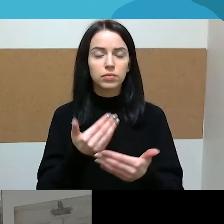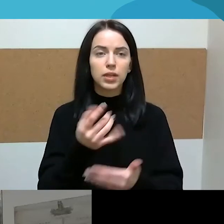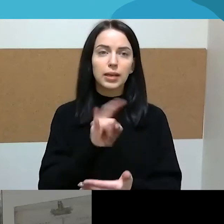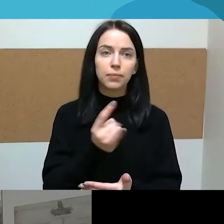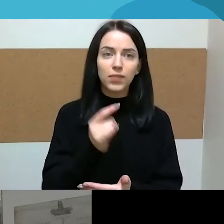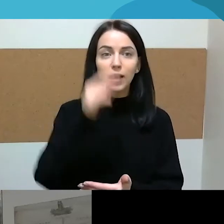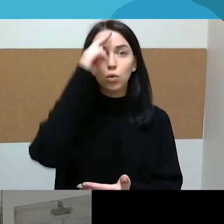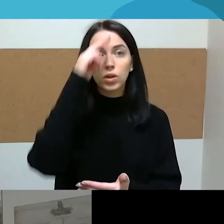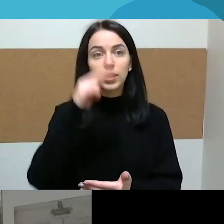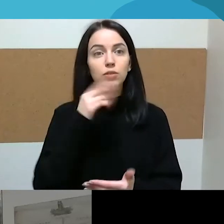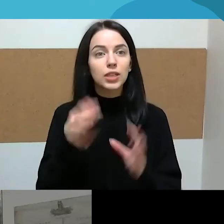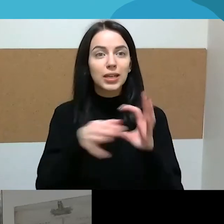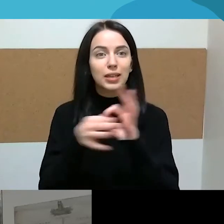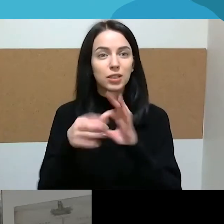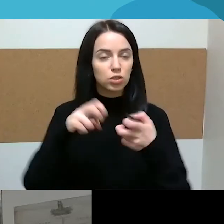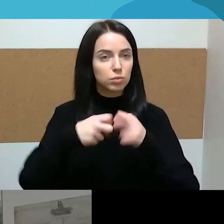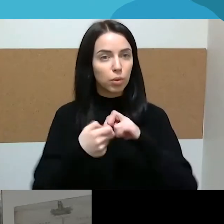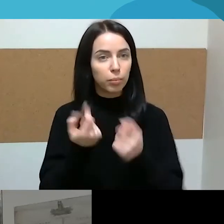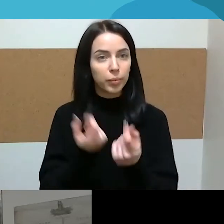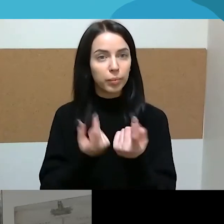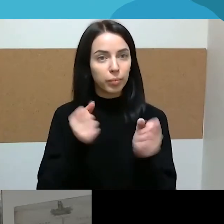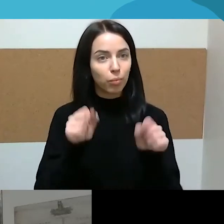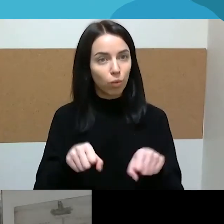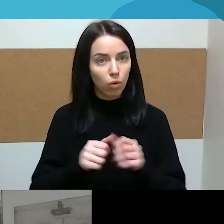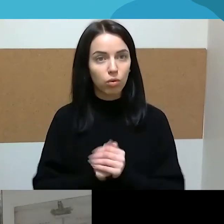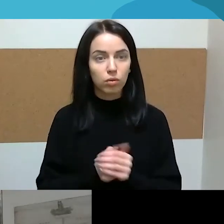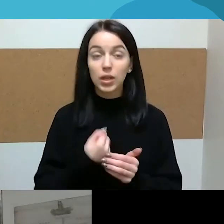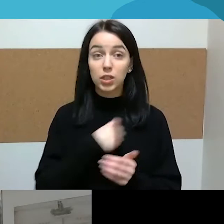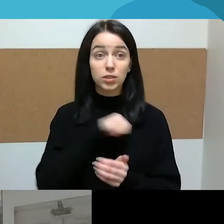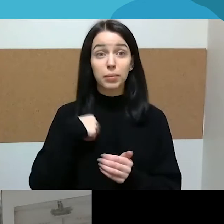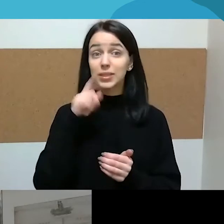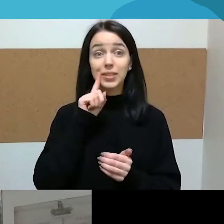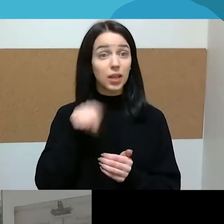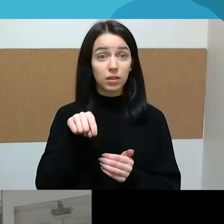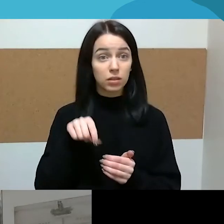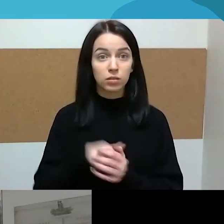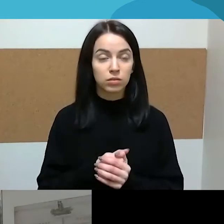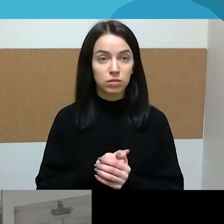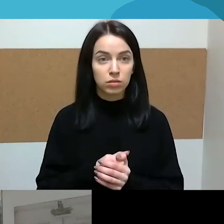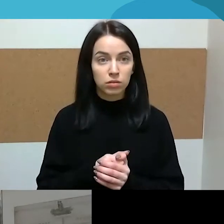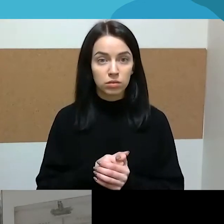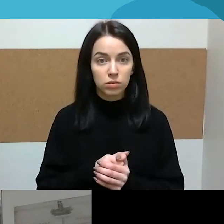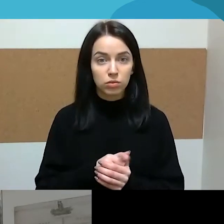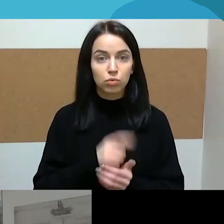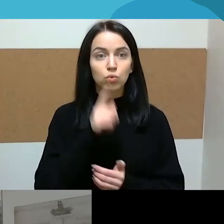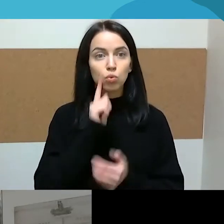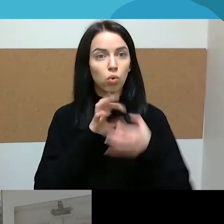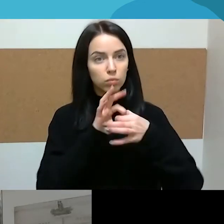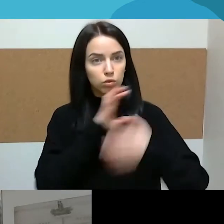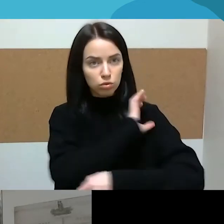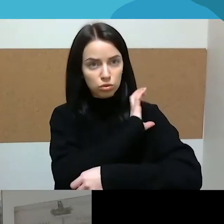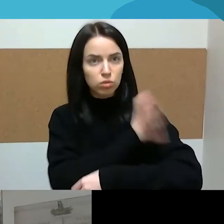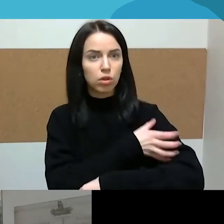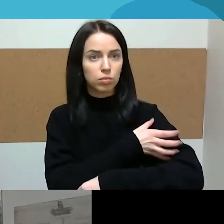tėvui užmesgant ryšį. Ir šito aš nenorėjau su savo vaikais patirti, aš norėjau to ryšio stipraus ir